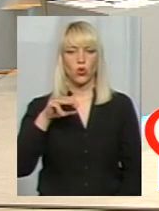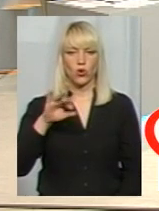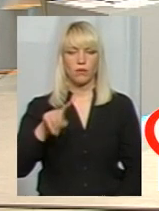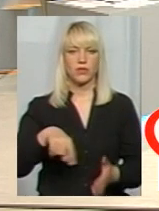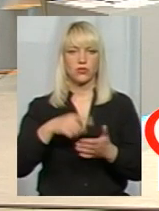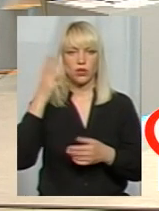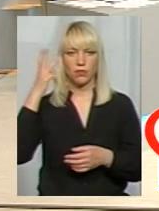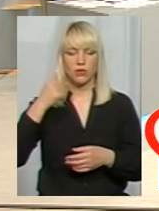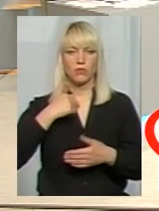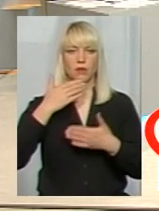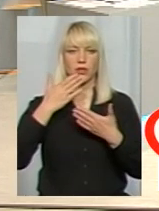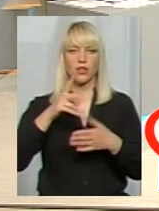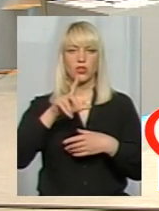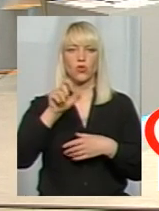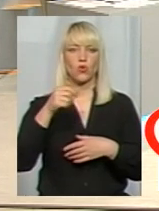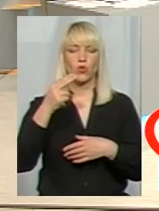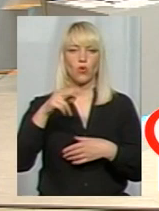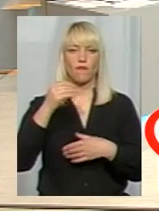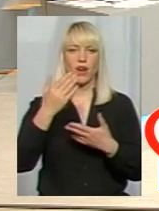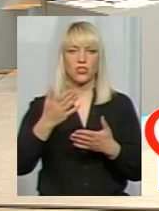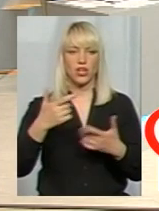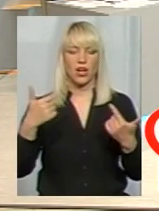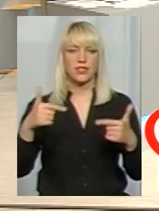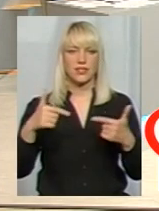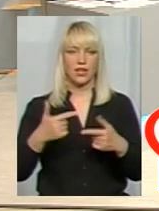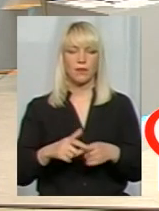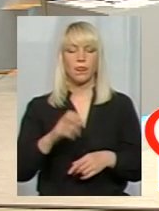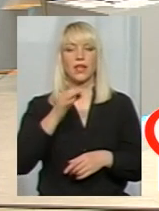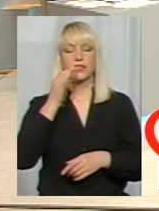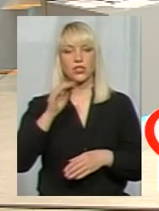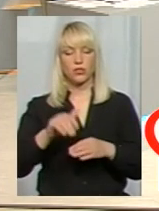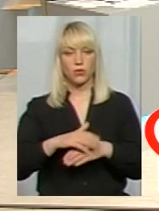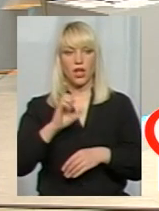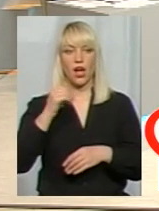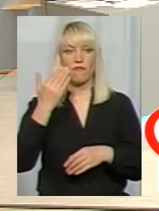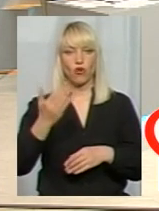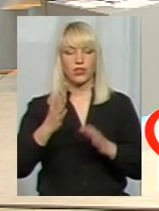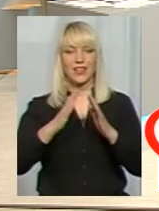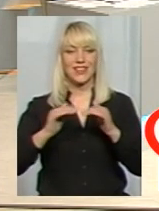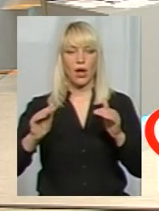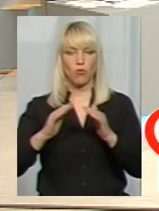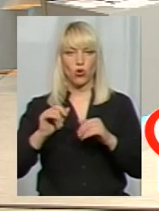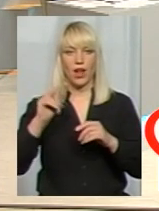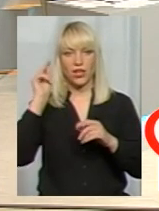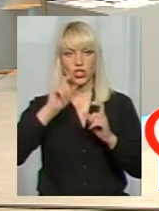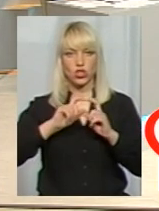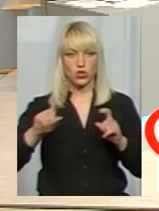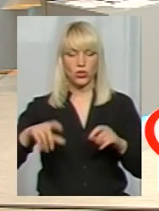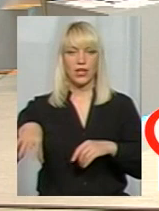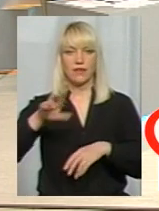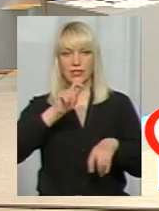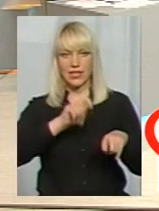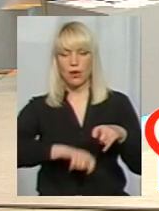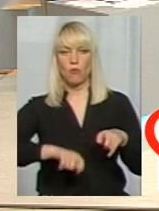мене питання до гостей ваших. Скажіть, будь ласка, а от табори і школи всі проверили,